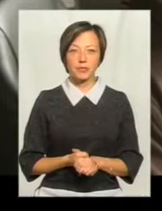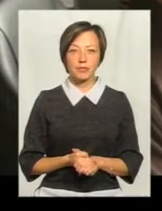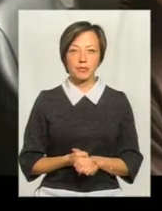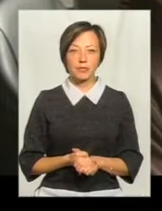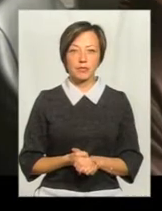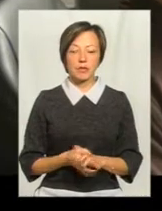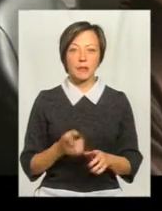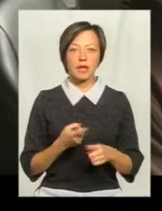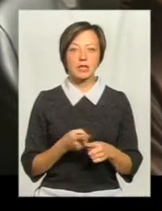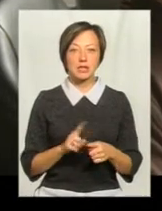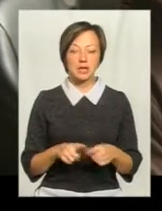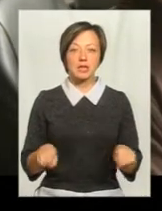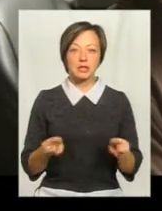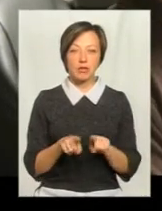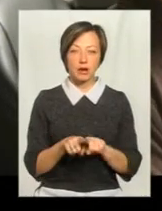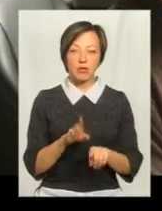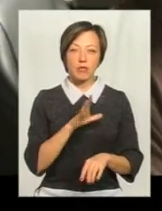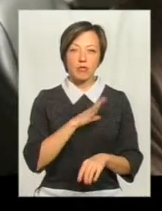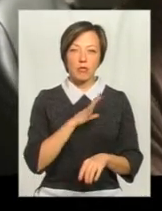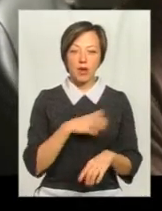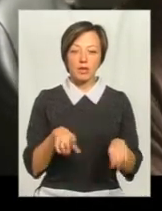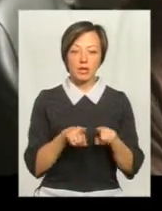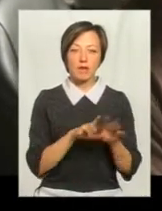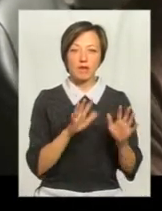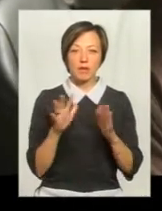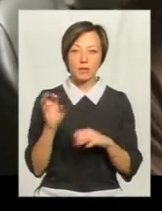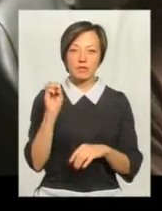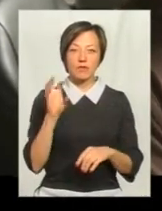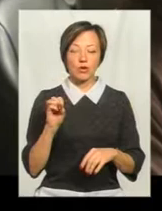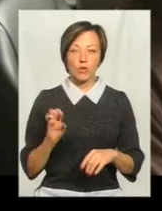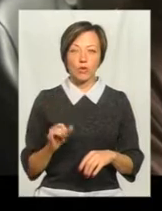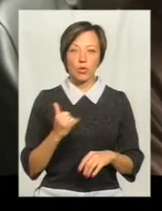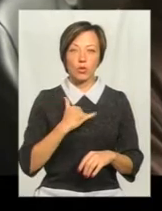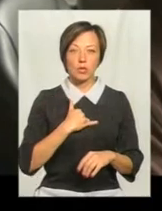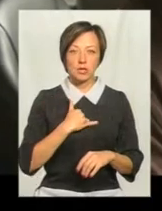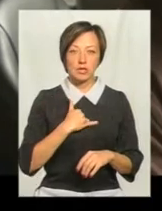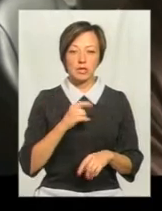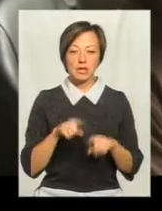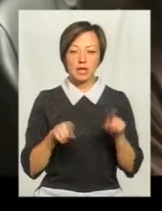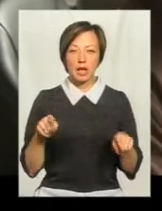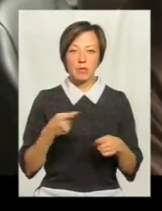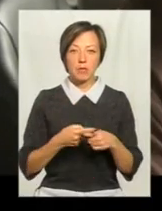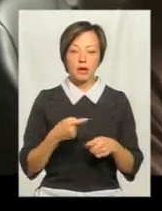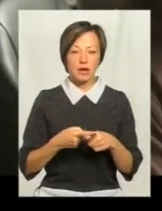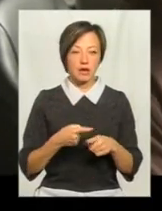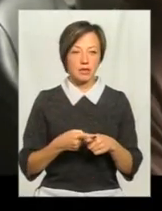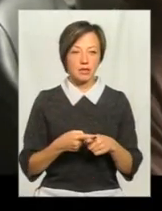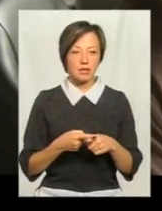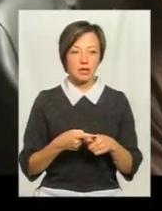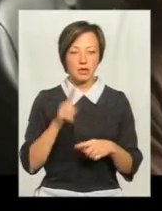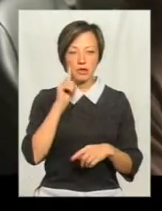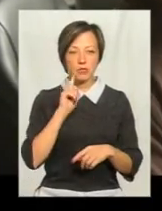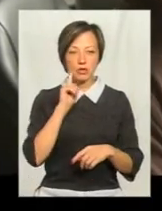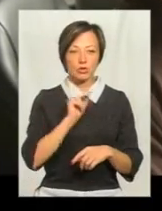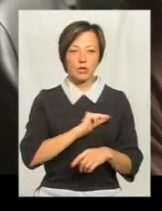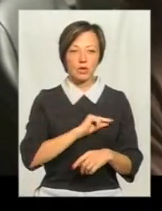Це так. Бувають такі випадки, що світлофори у нас на деяких перехрестях тимчасово